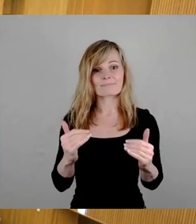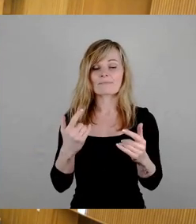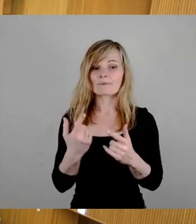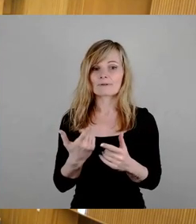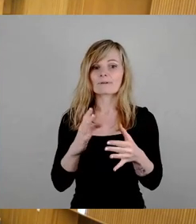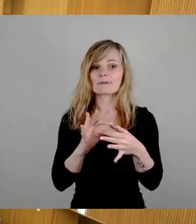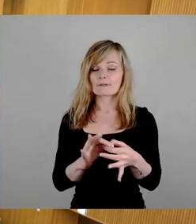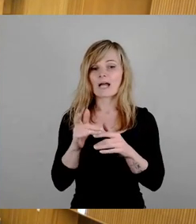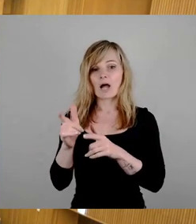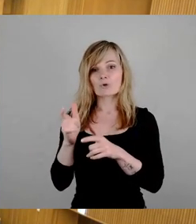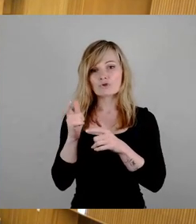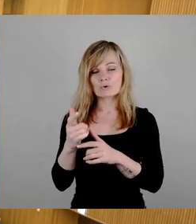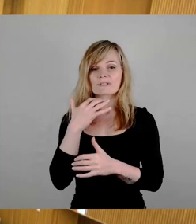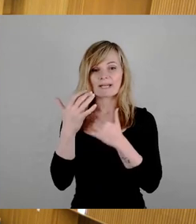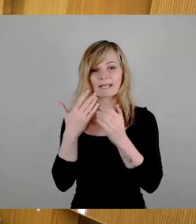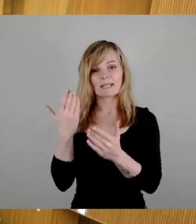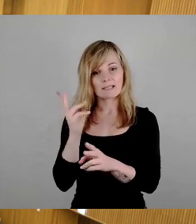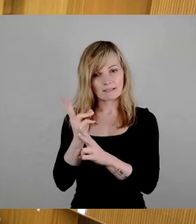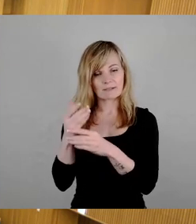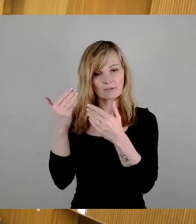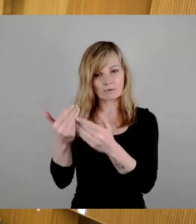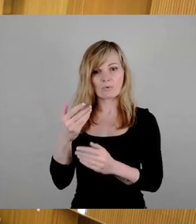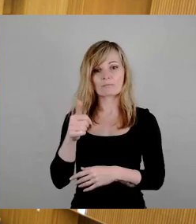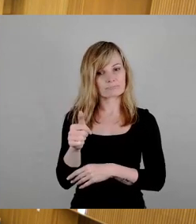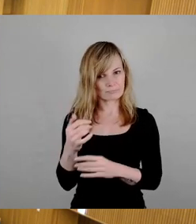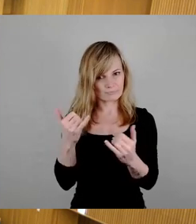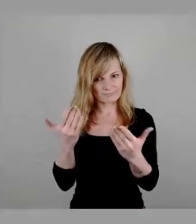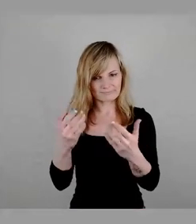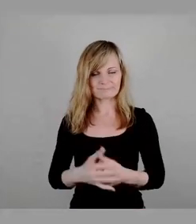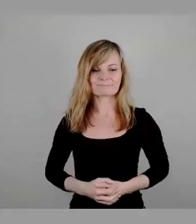Ausschussbericht zur Abstimmung. Wer dem zustimmen möchte, bin ich jetzt um Stimmzeichen.